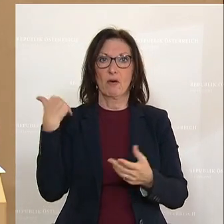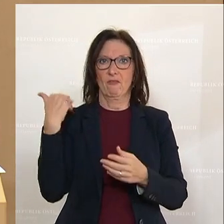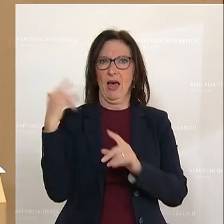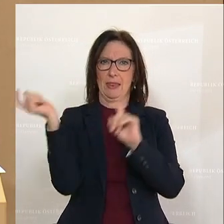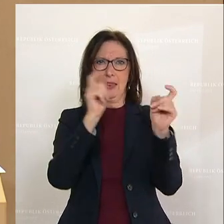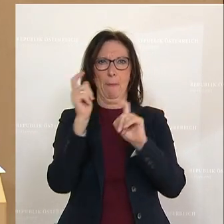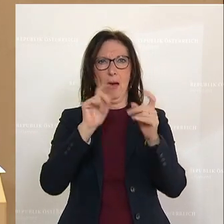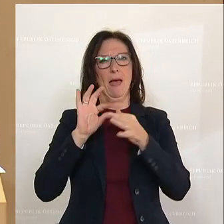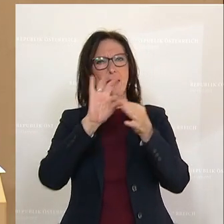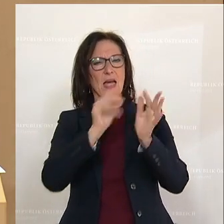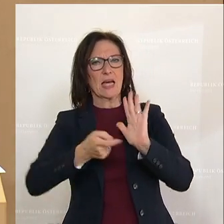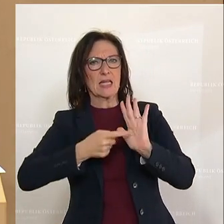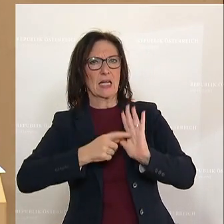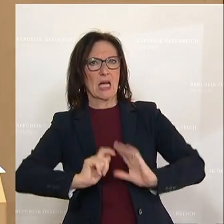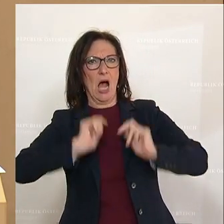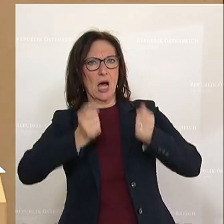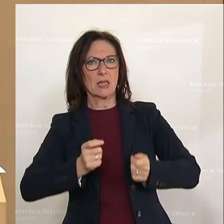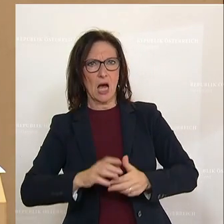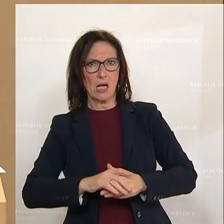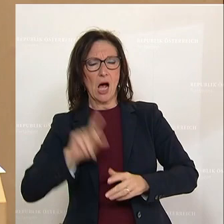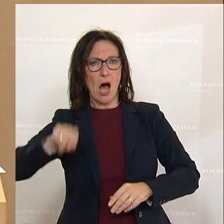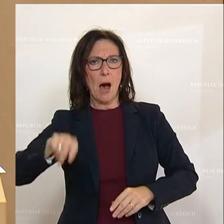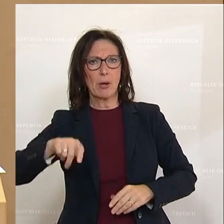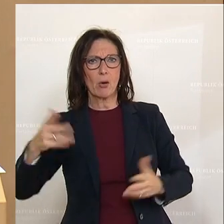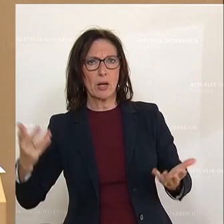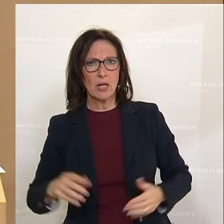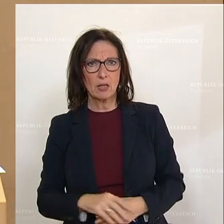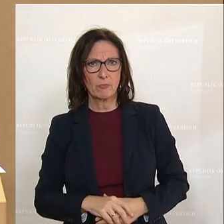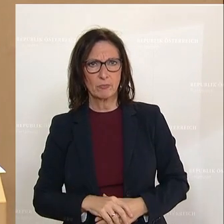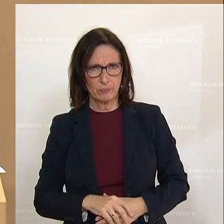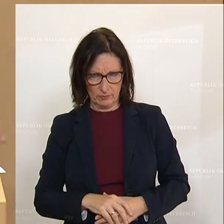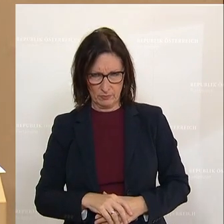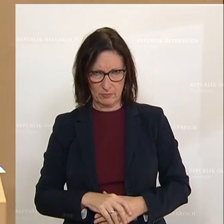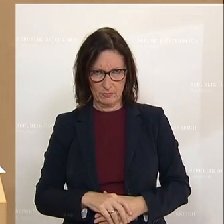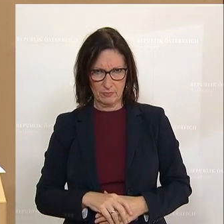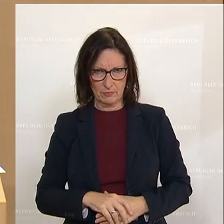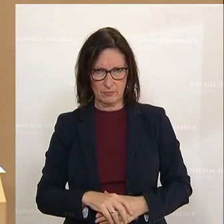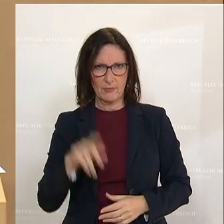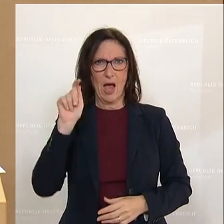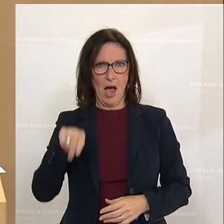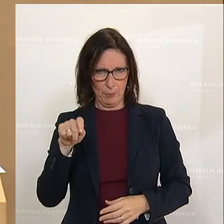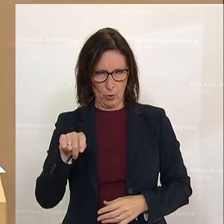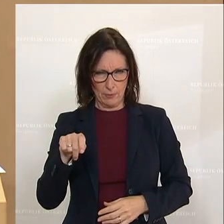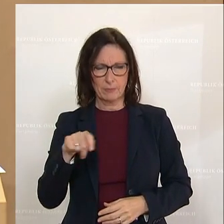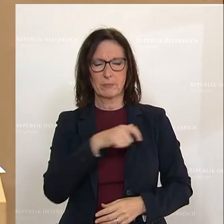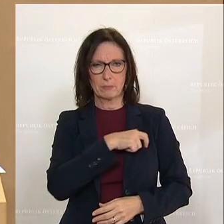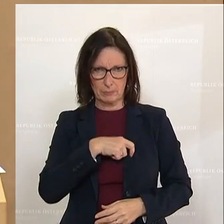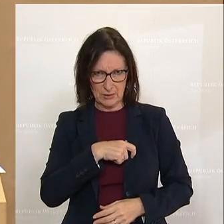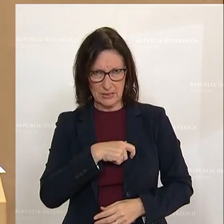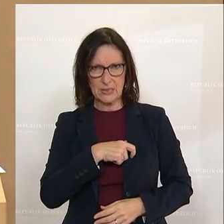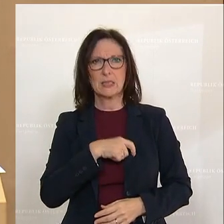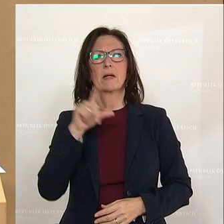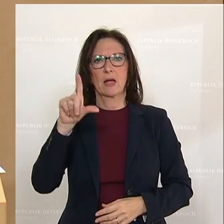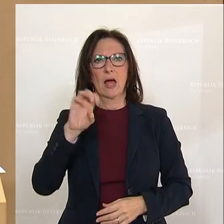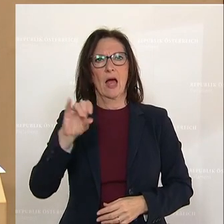über den dringlichen Antrag der Abgeordneten Mag. Jörg Leichtfried